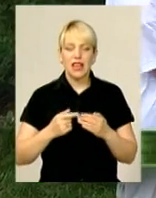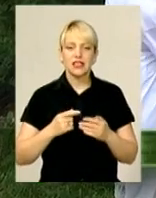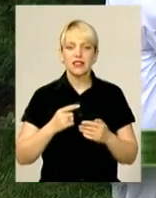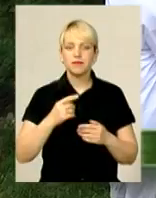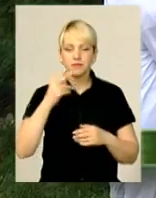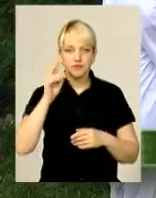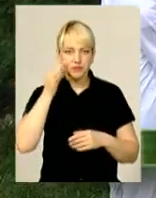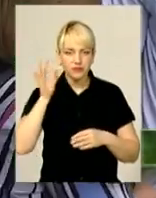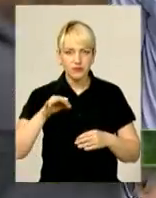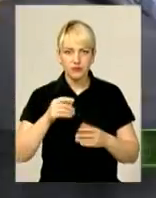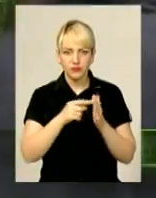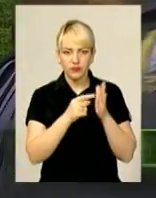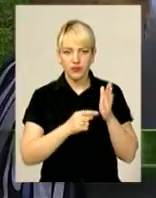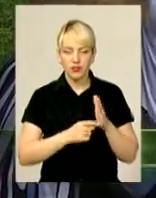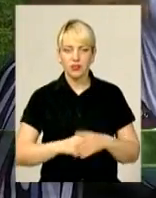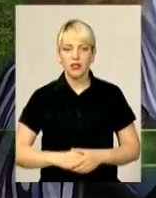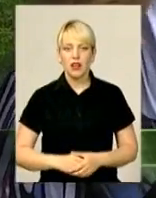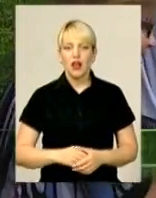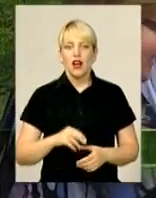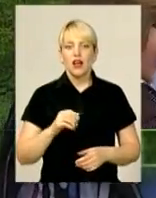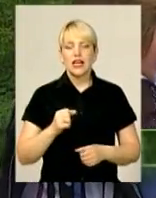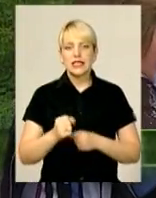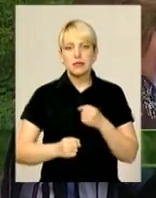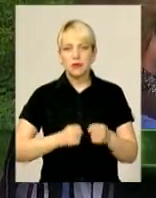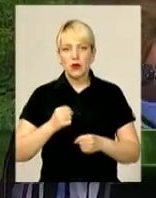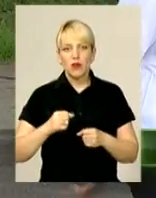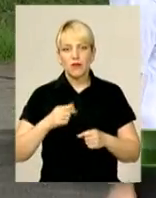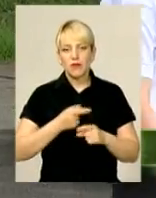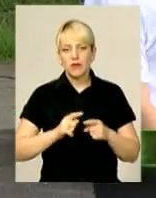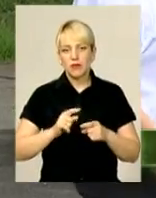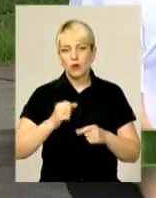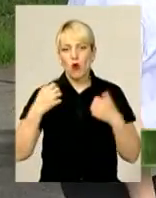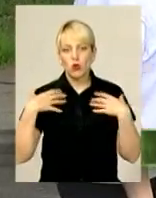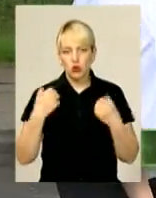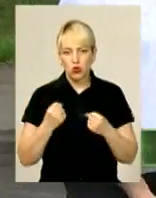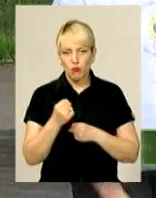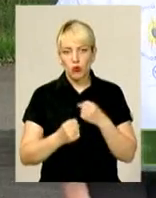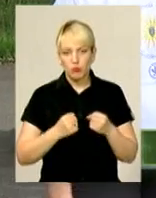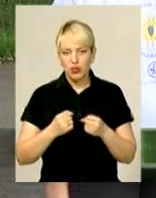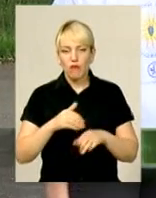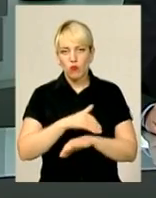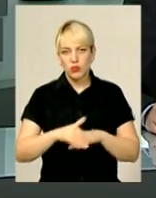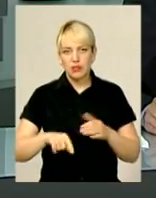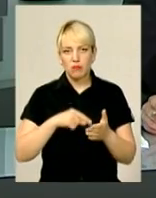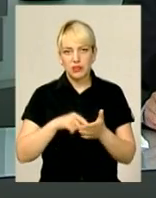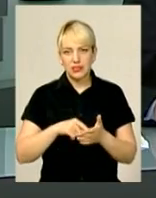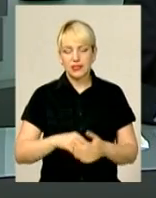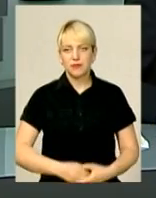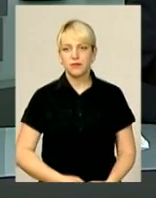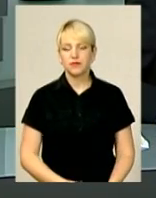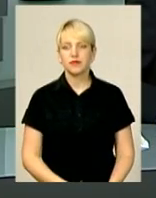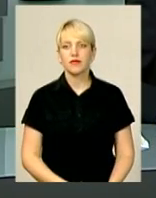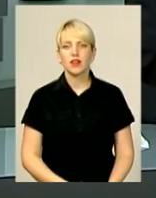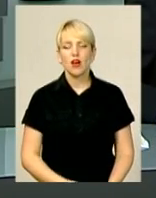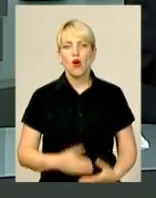Спринтери в білих халатах лікарі обласного центру влаштували оздоровчий пробіг вулицями міста. У музеї